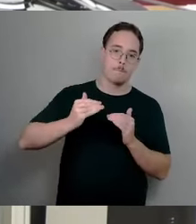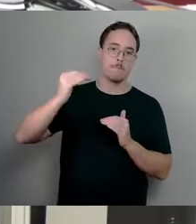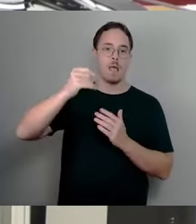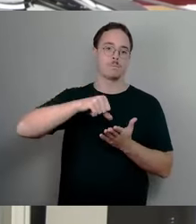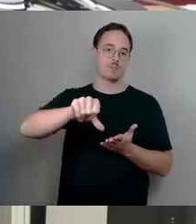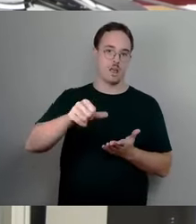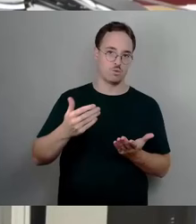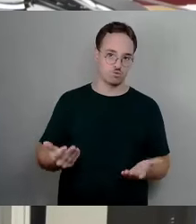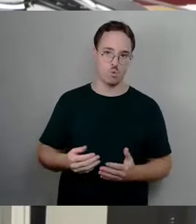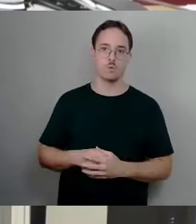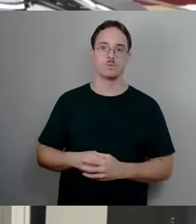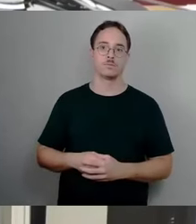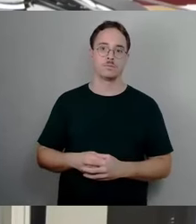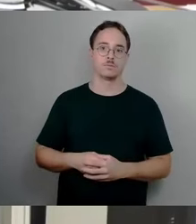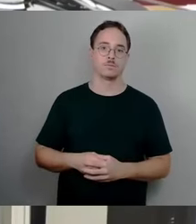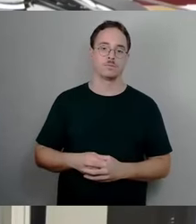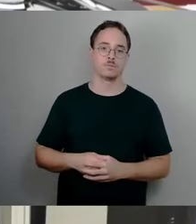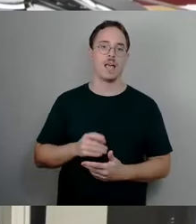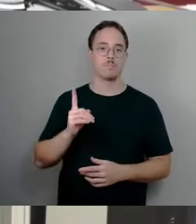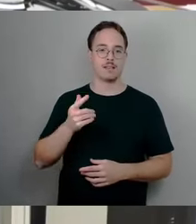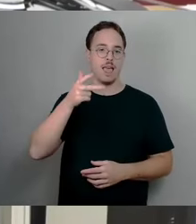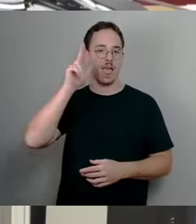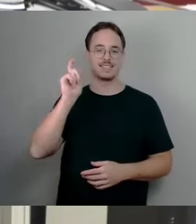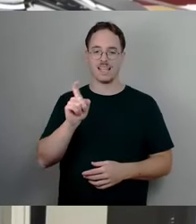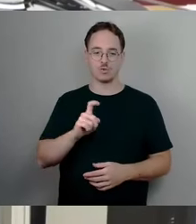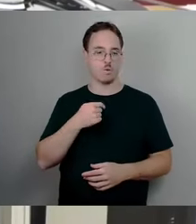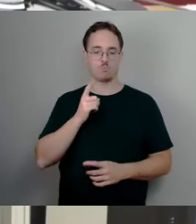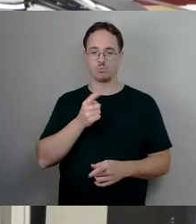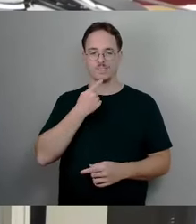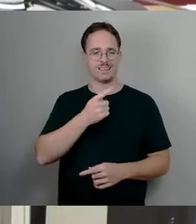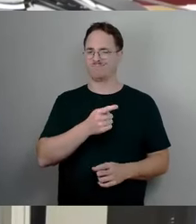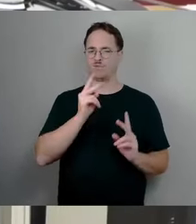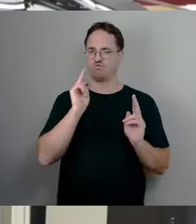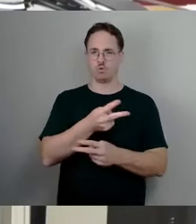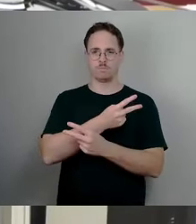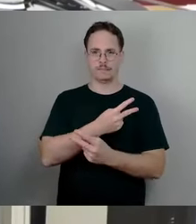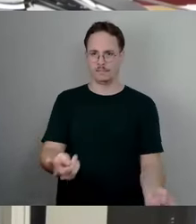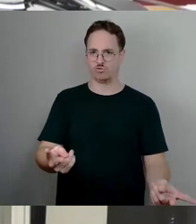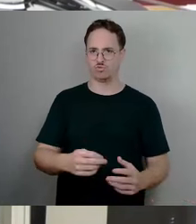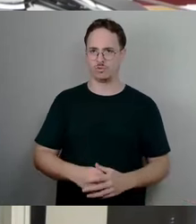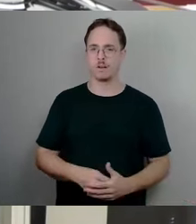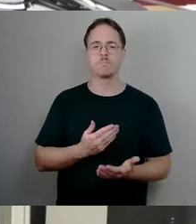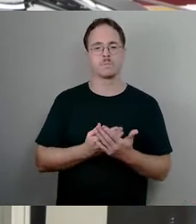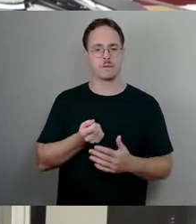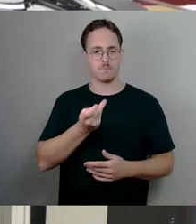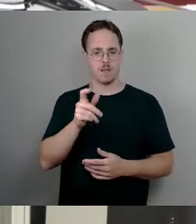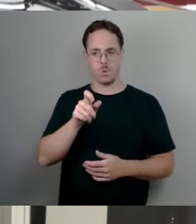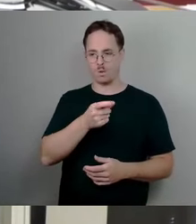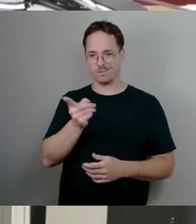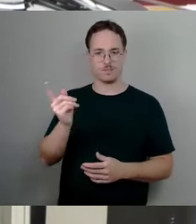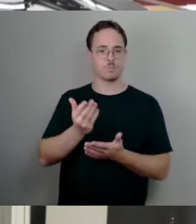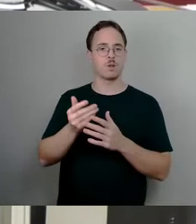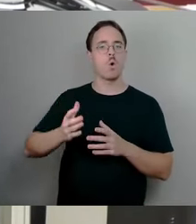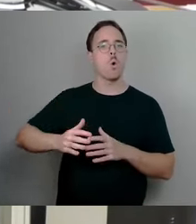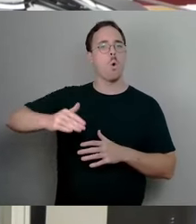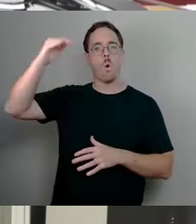Aber da muss ich Herrn Zastrow deutlich widersprechen. Diejenigen, die in einem großen Siedlungshaus wohnen, also in so einem Achtstöcker